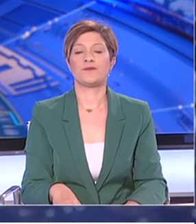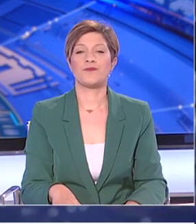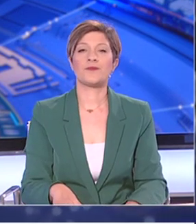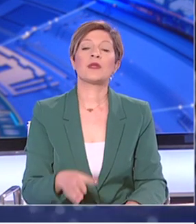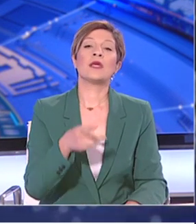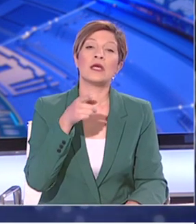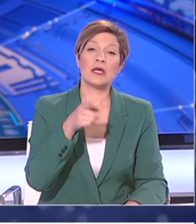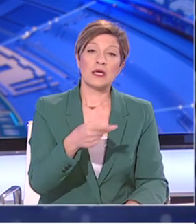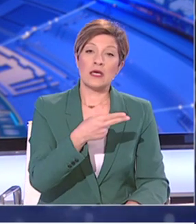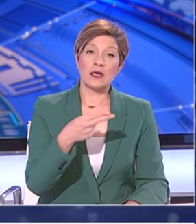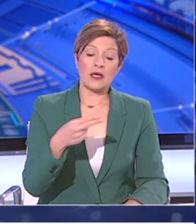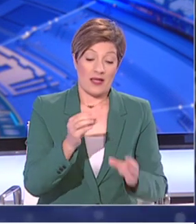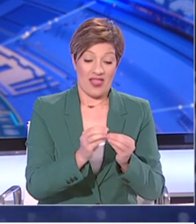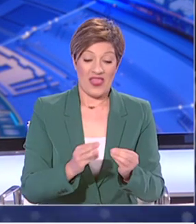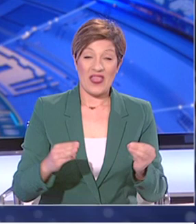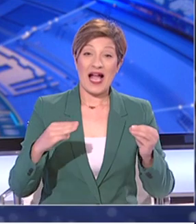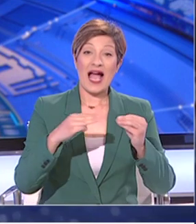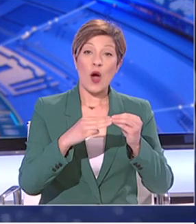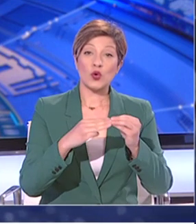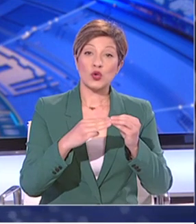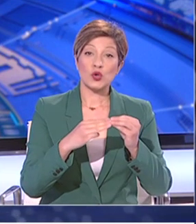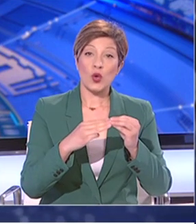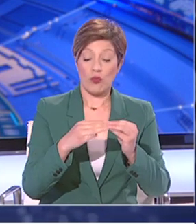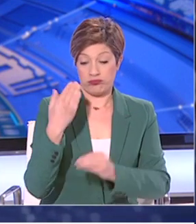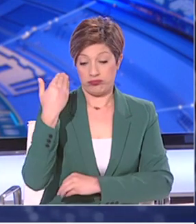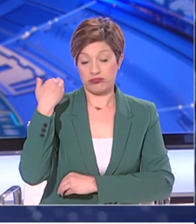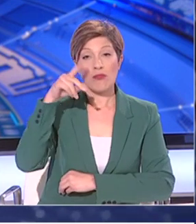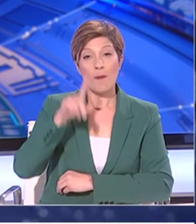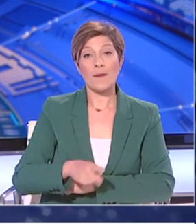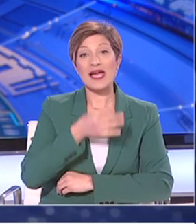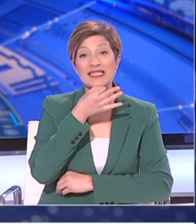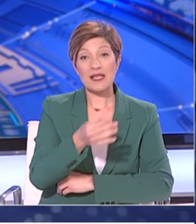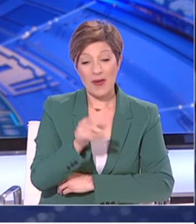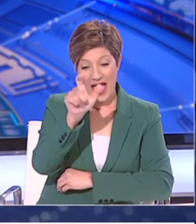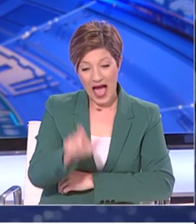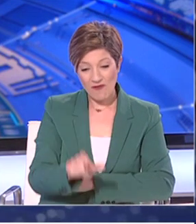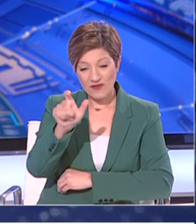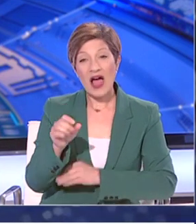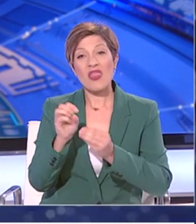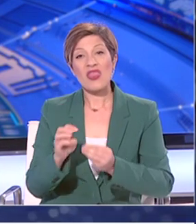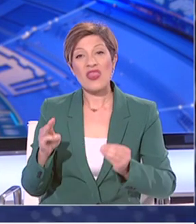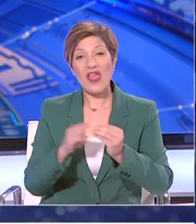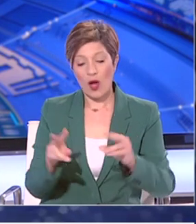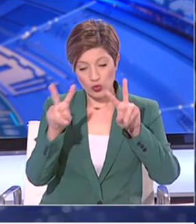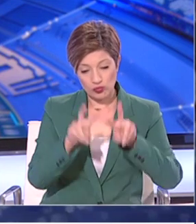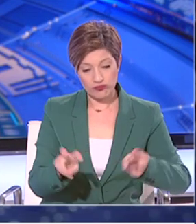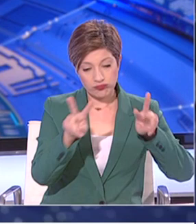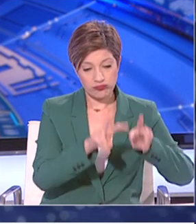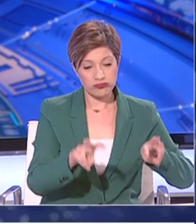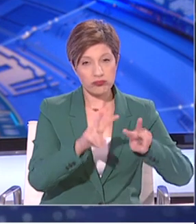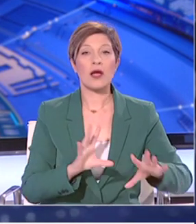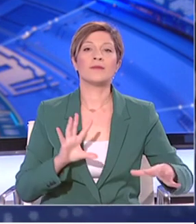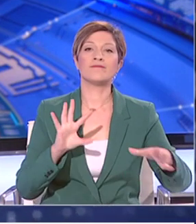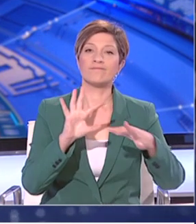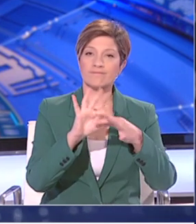Σε σχέση με τα 18 περιστατικά που δηλώθηκαν τις προηγούμενες μέρες ως υποδιερεύνηση, βρέθηκε σύνδεση